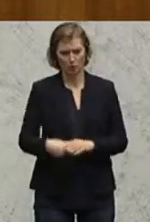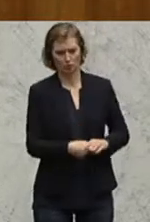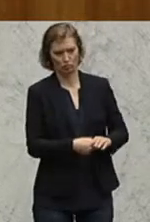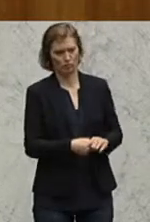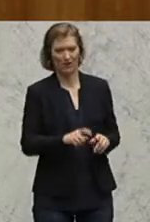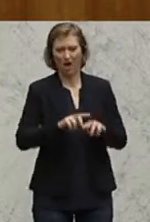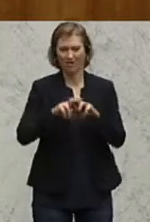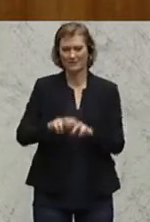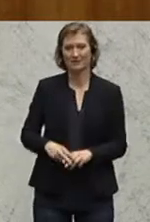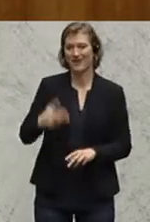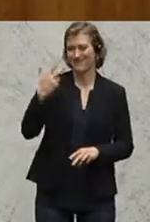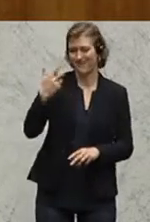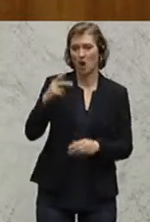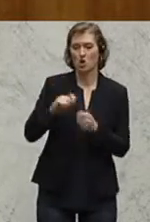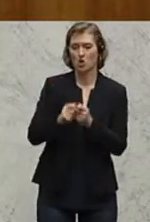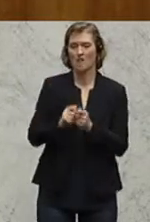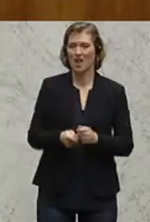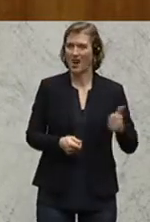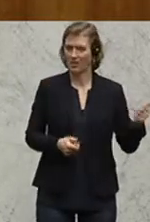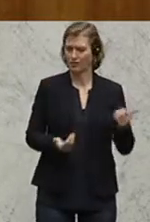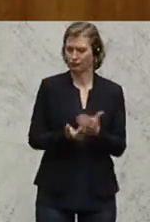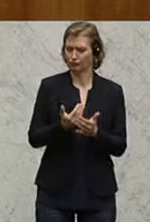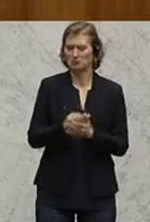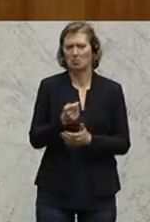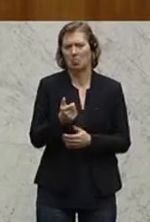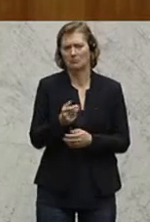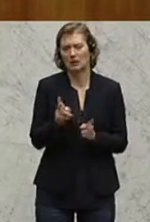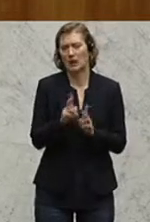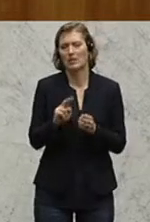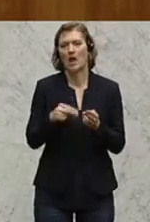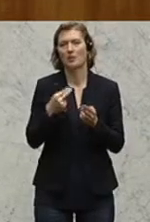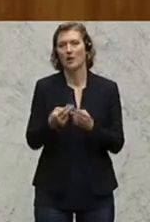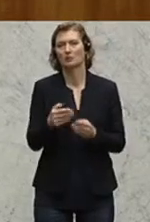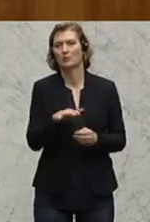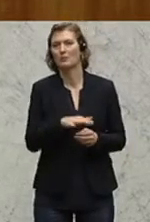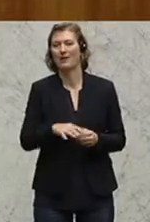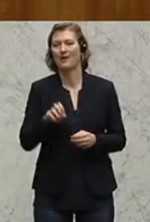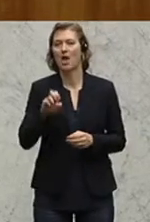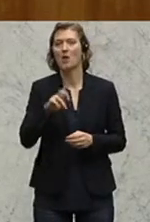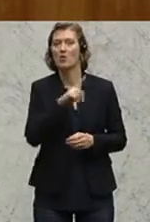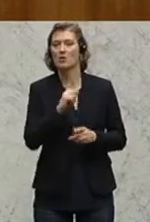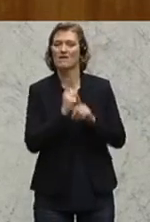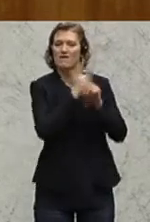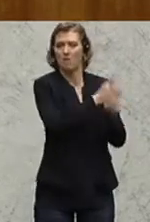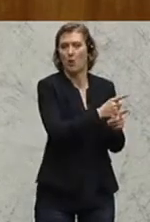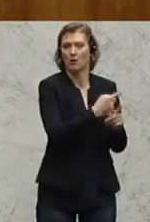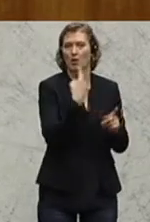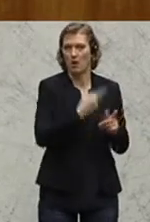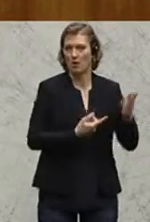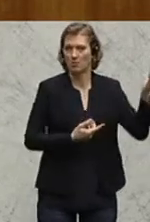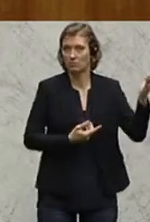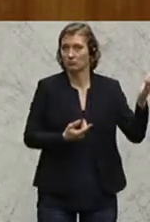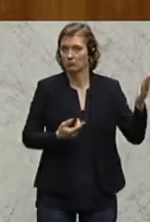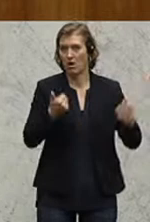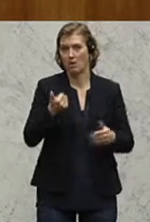Die anderen drei Novellen, die Sie angesprochen haben, waren geringfügige Anpassungen, damit sie EU-konform wären. Eine davon